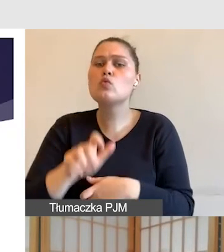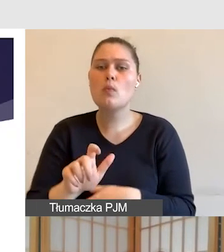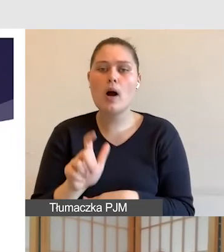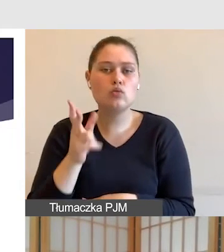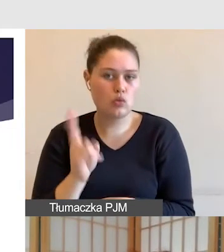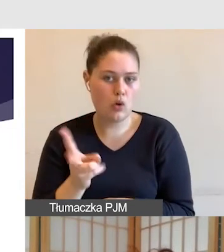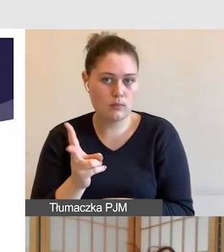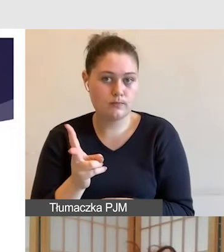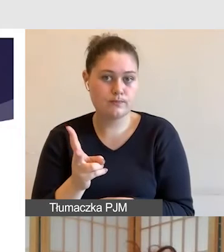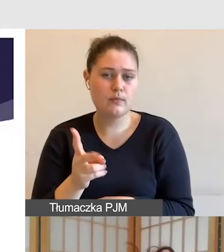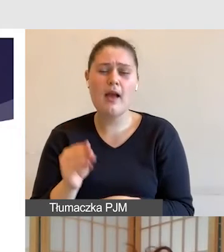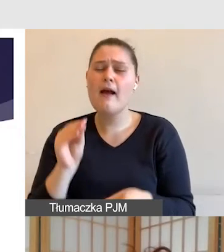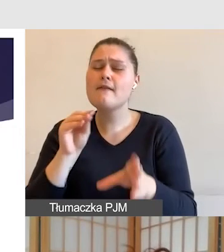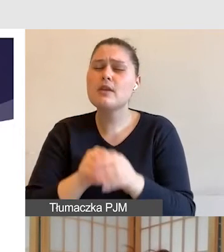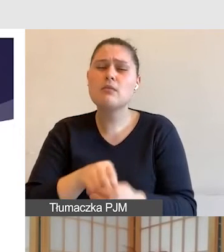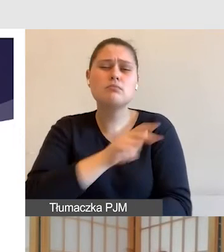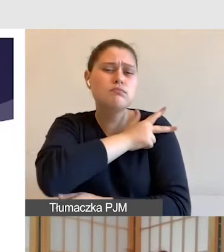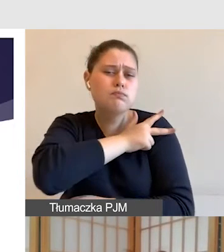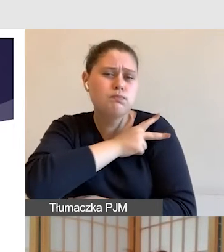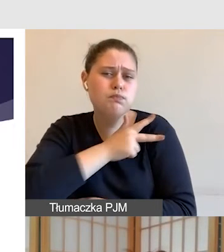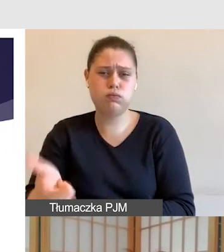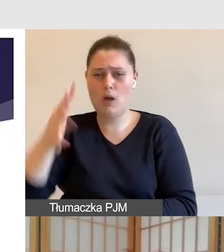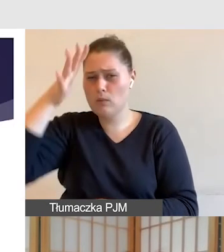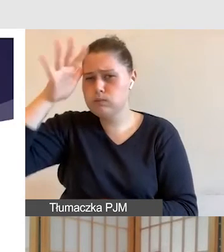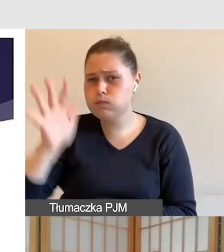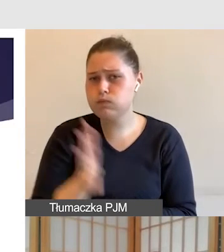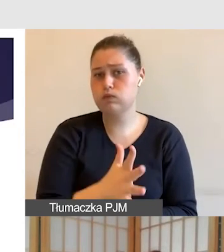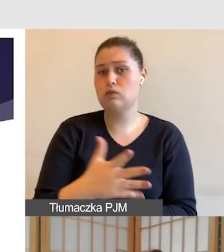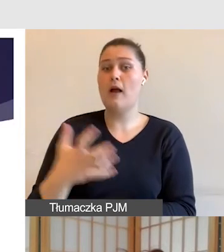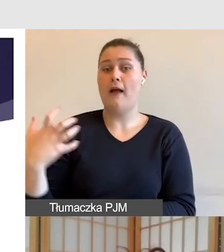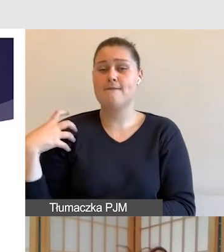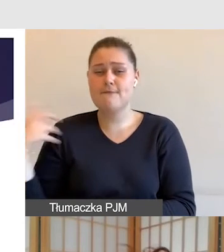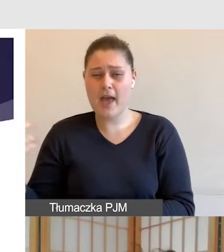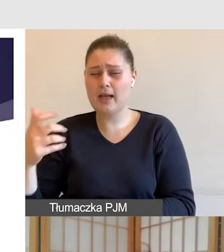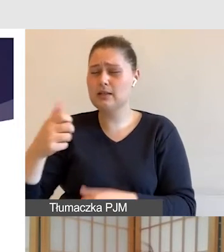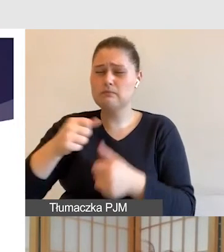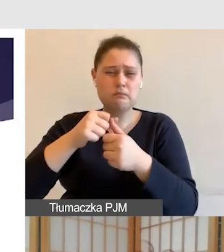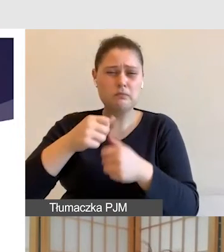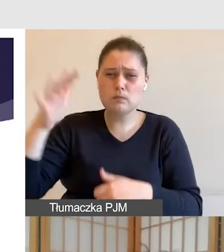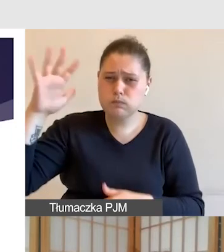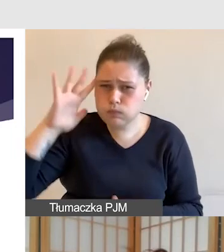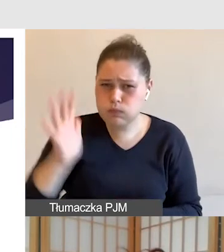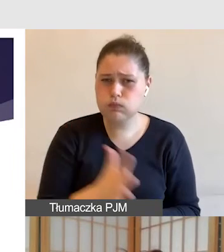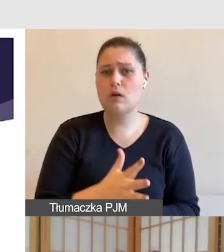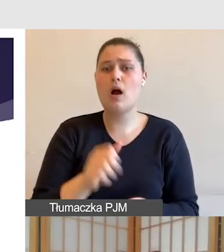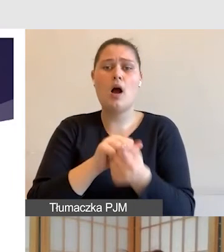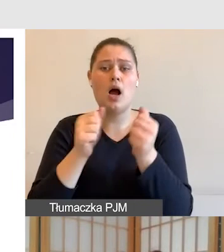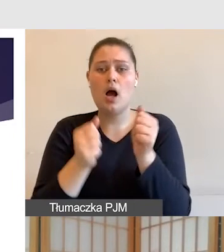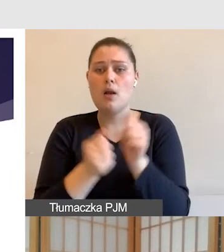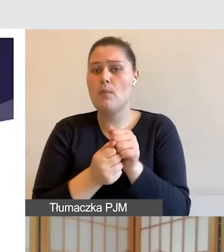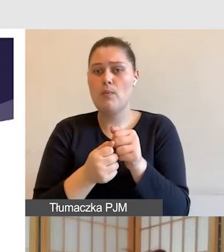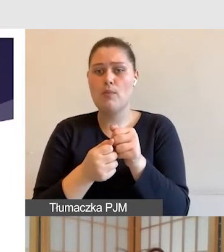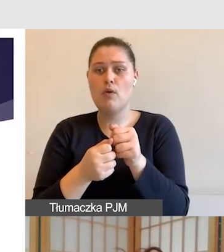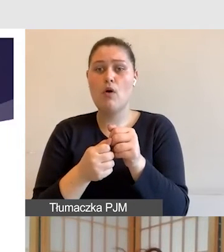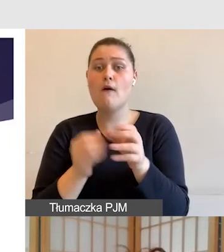jest bardzo różnorodna pod względem wiekowym i też powinniśmy pamiętać o tym, iż mogą być wśród nich osoby z